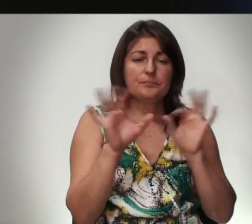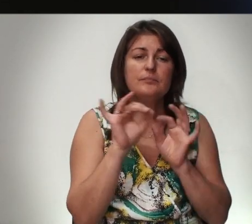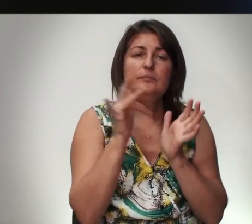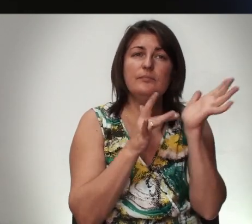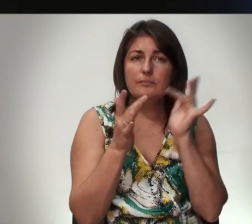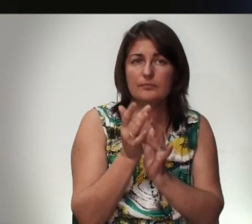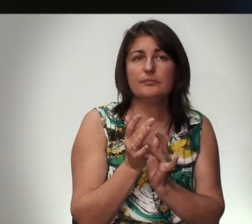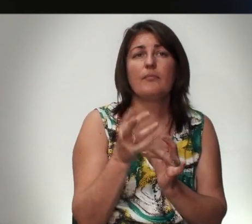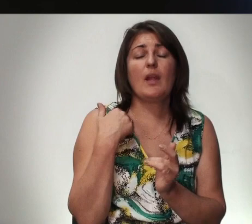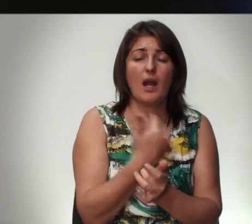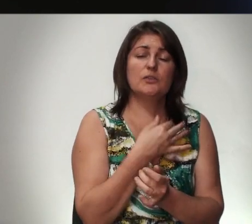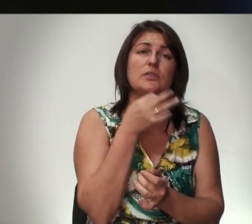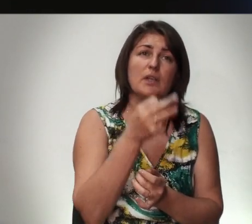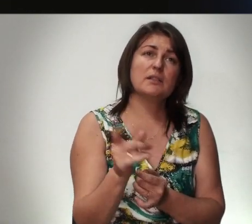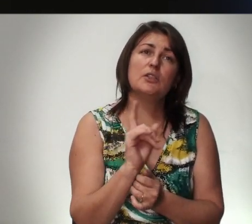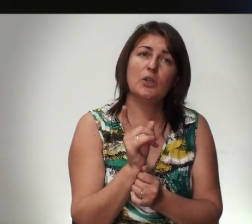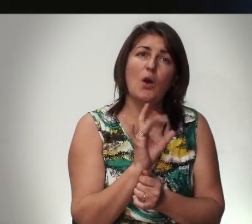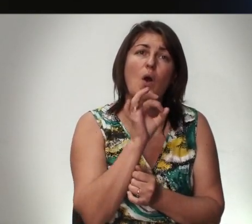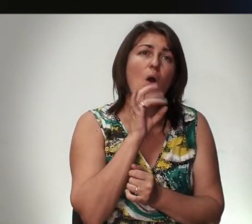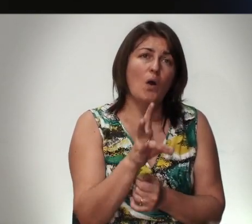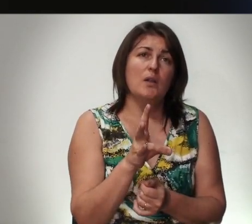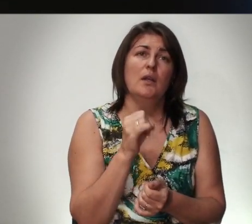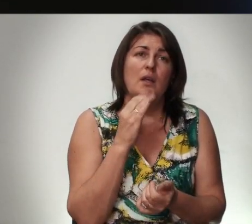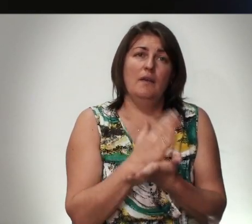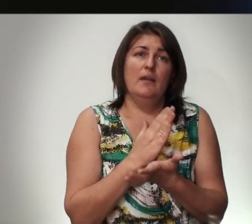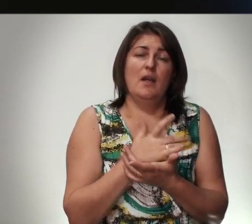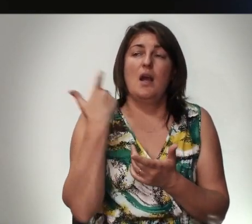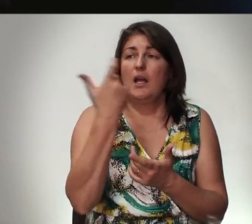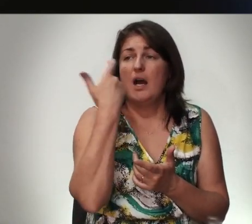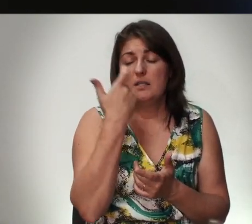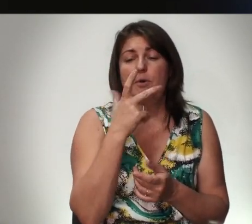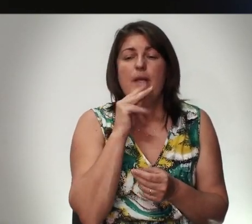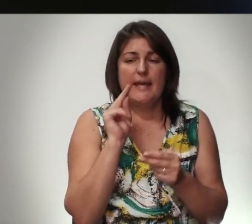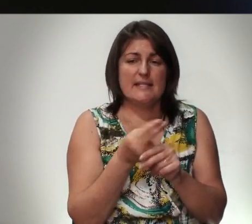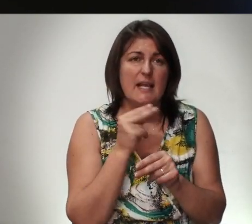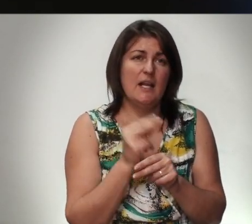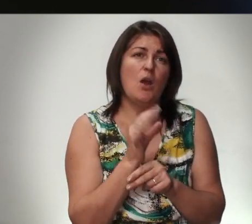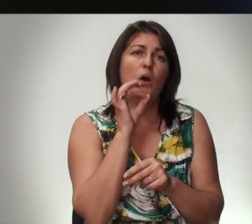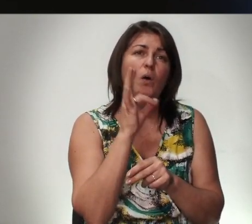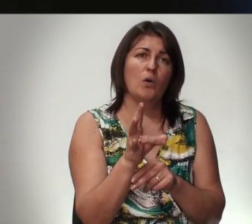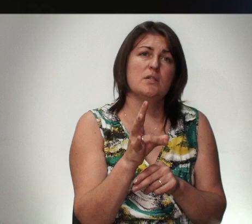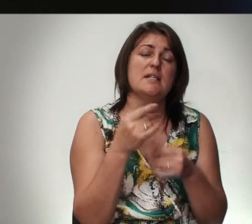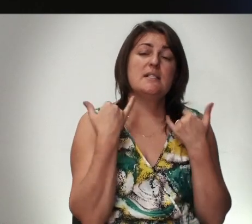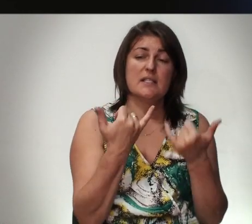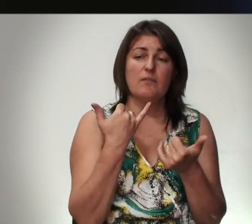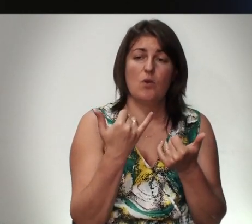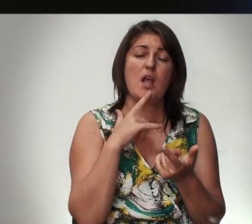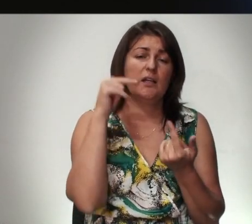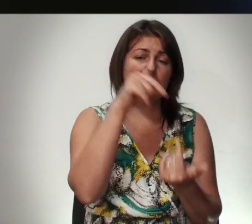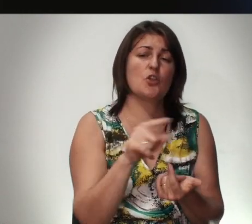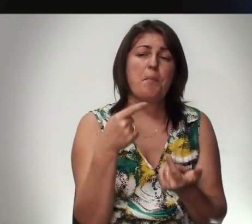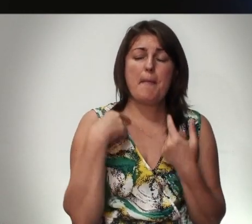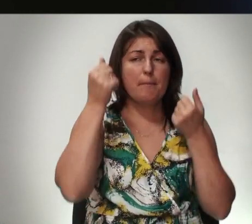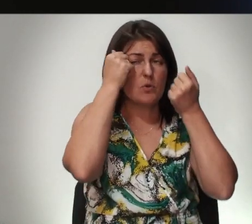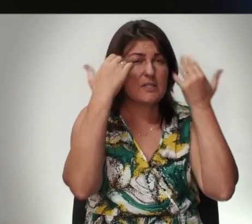Христа Я хочу сказать Что Он является Господом И целителем Он Сегодня Достоин Чтобы мы